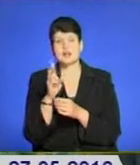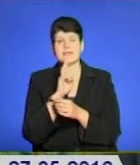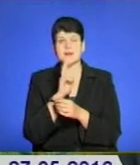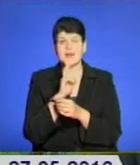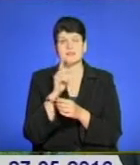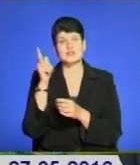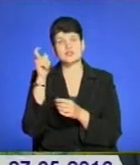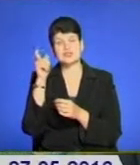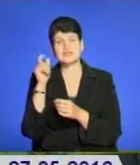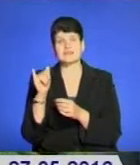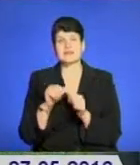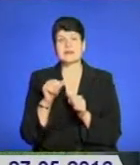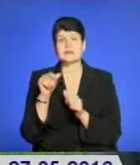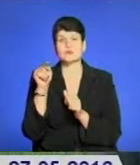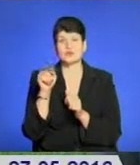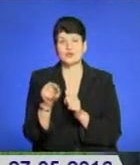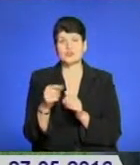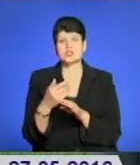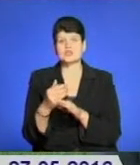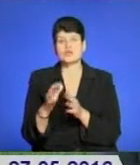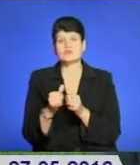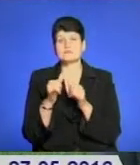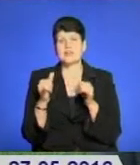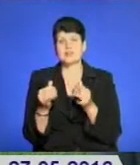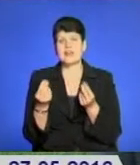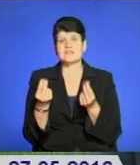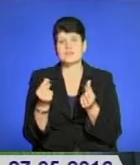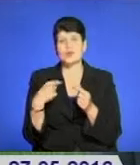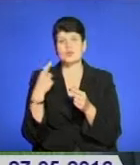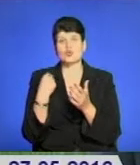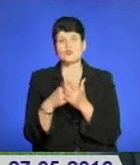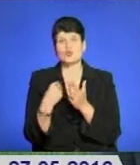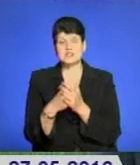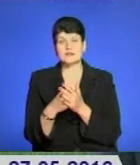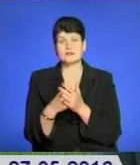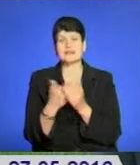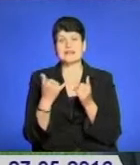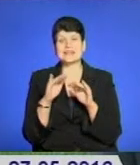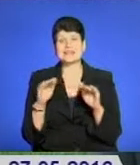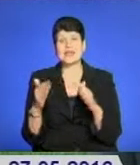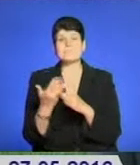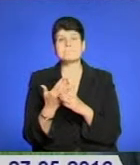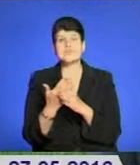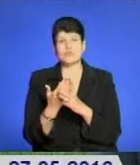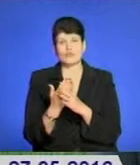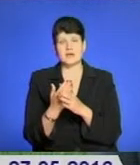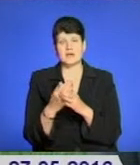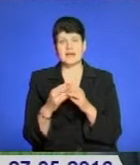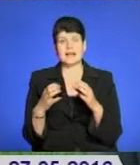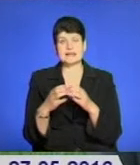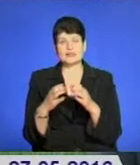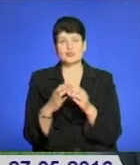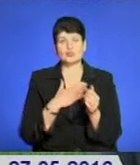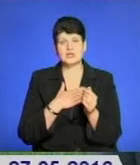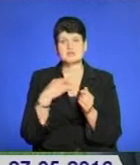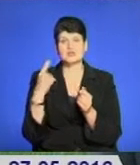Чортків. І, крім того, частково збільшено фінансування із обласного бюджету, це, зокрема, для дітей пільгових категорій, тому що в нас